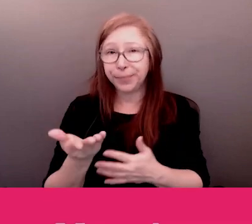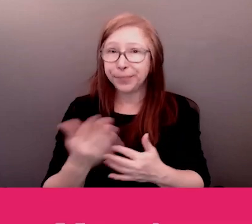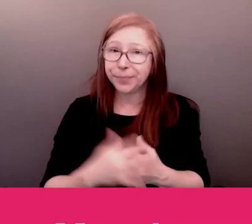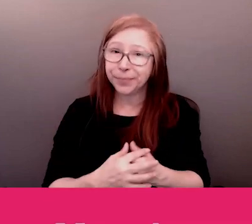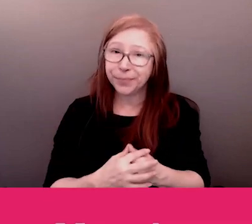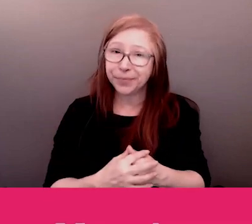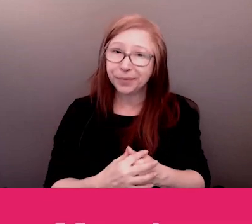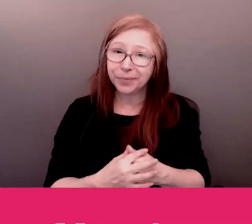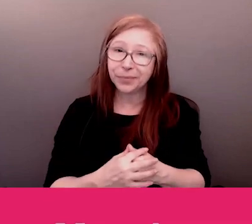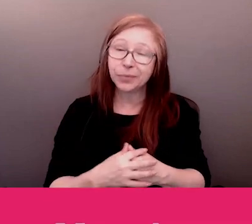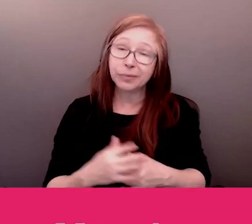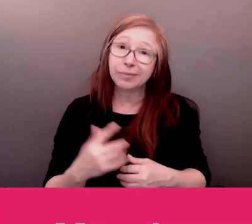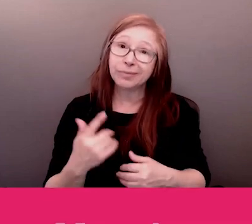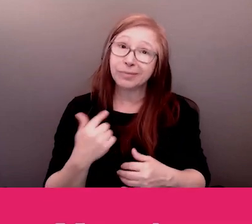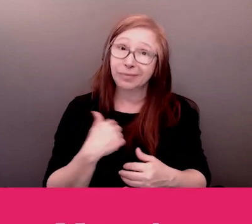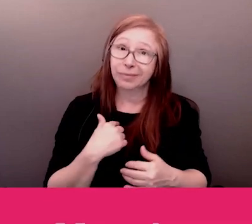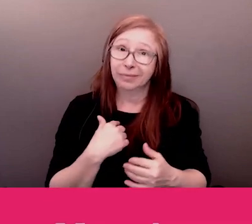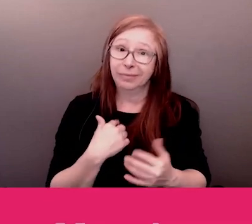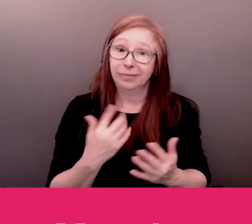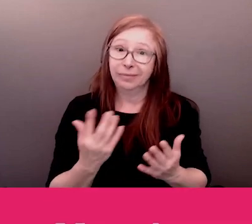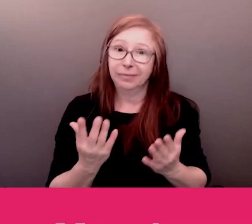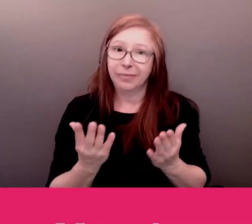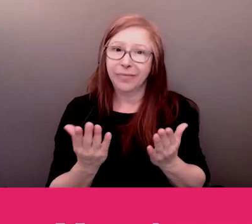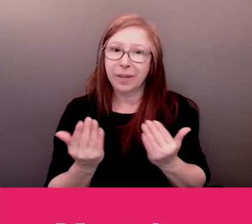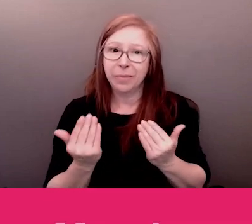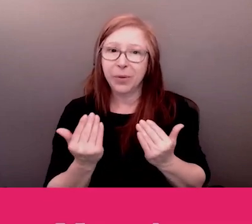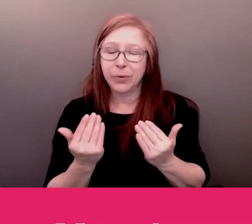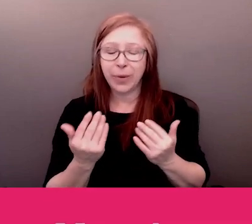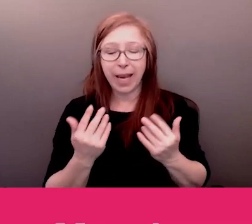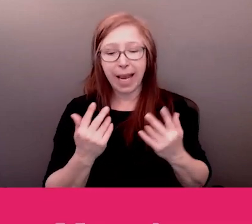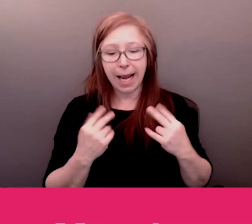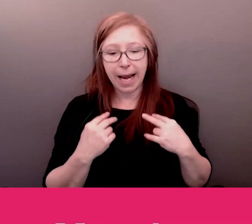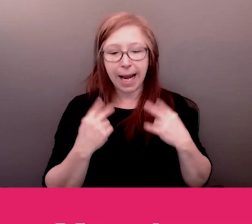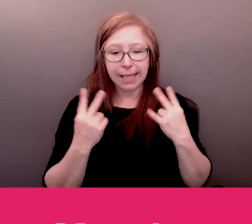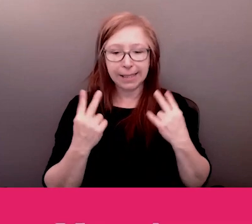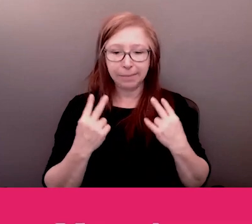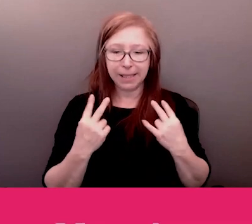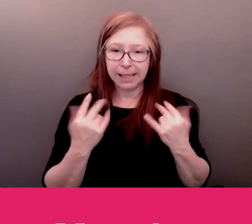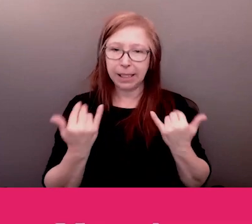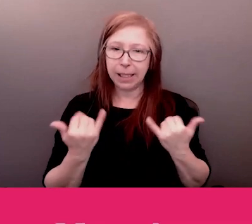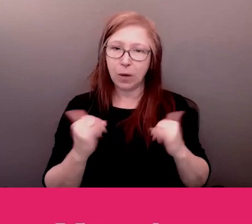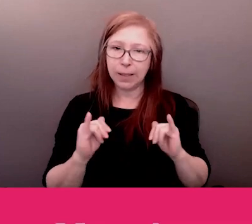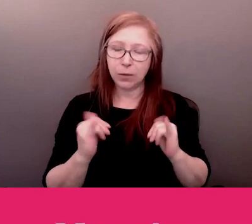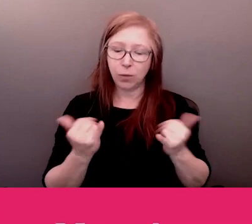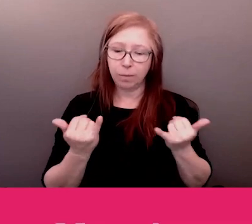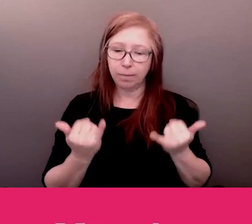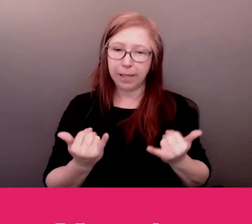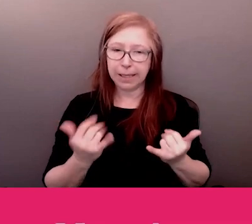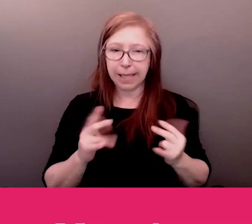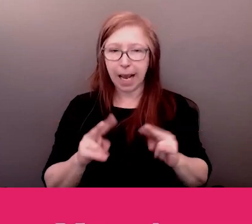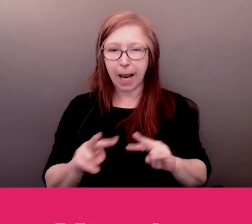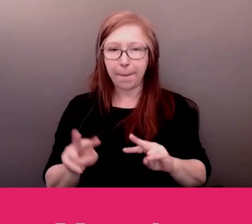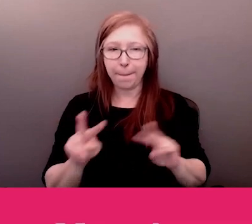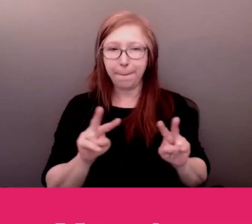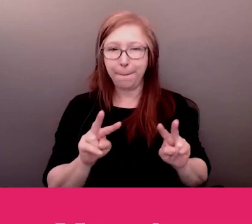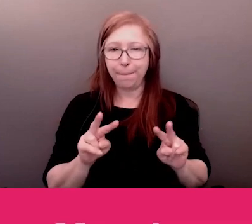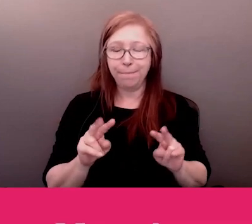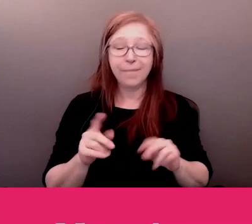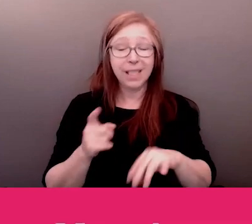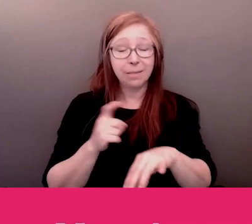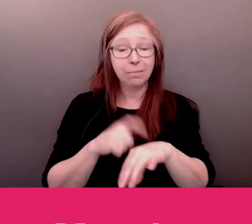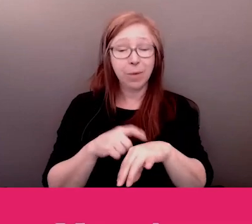beaucoup de remerciements à vous-même Stéphanie et Ed pour de telles